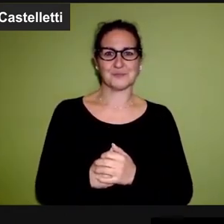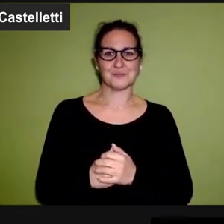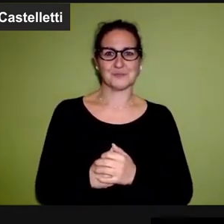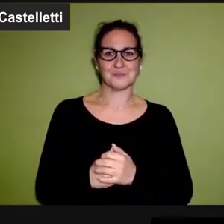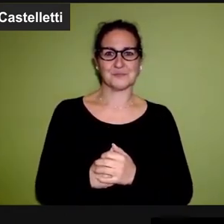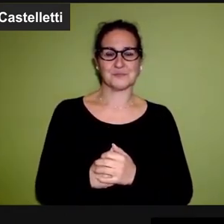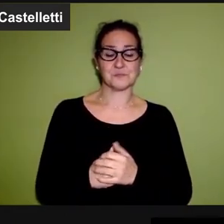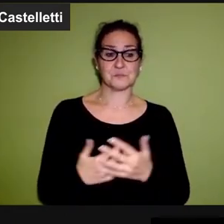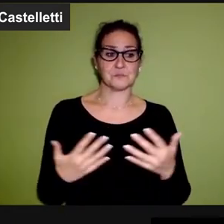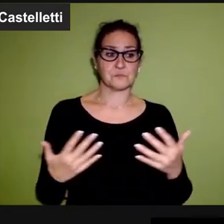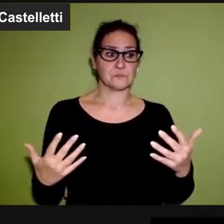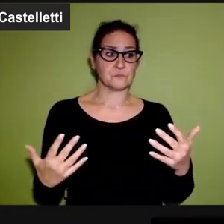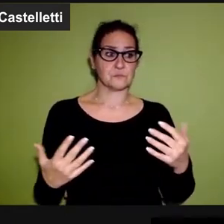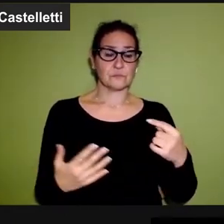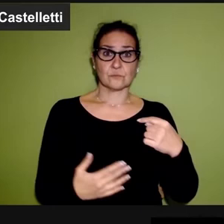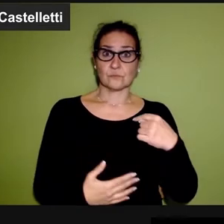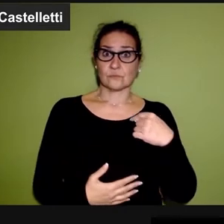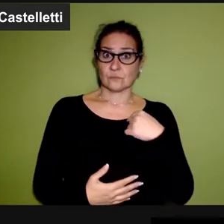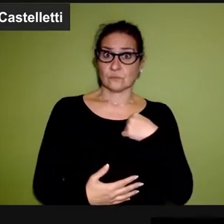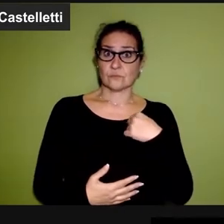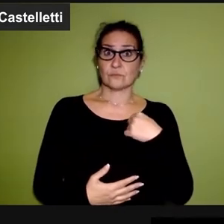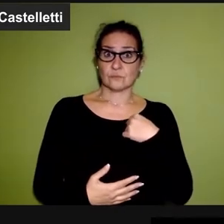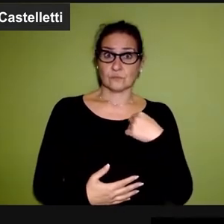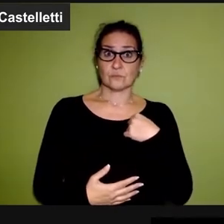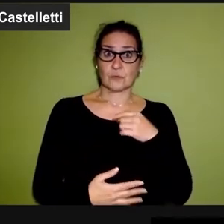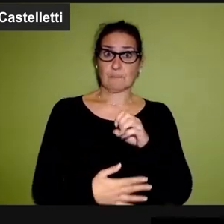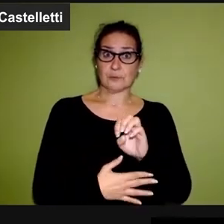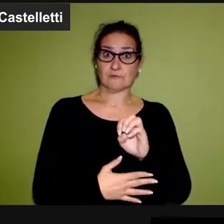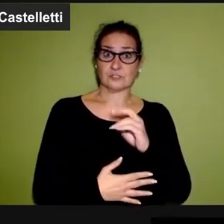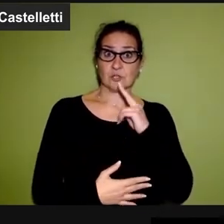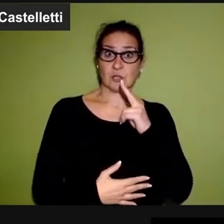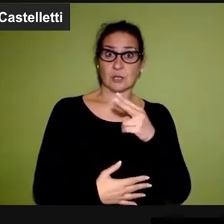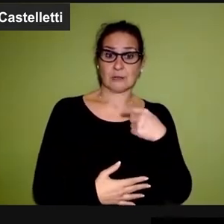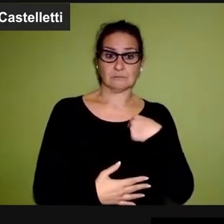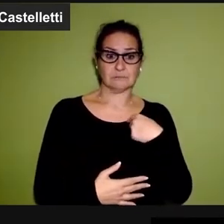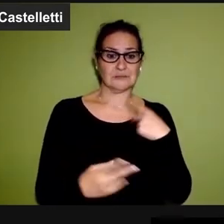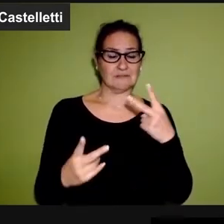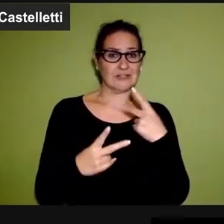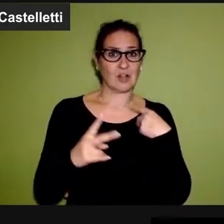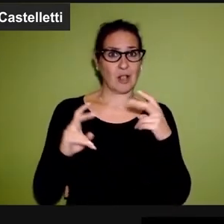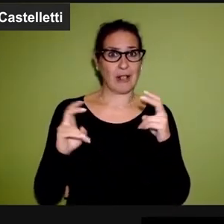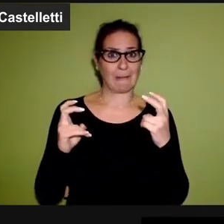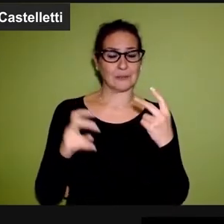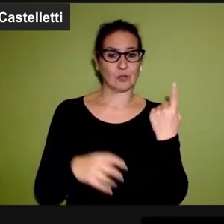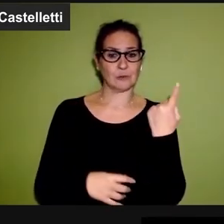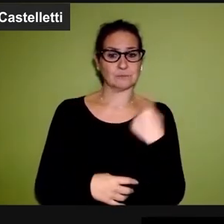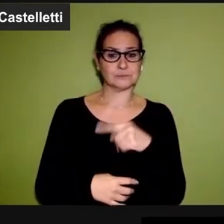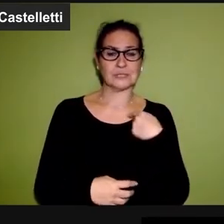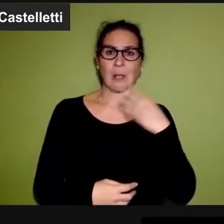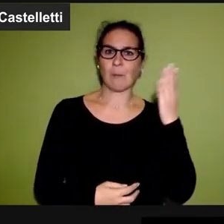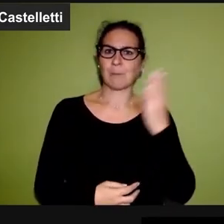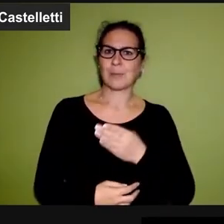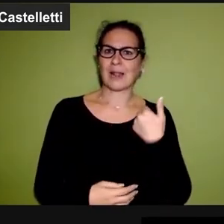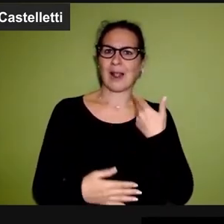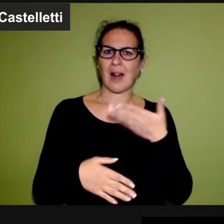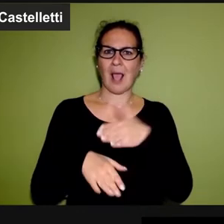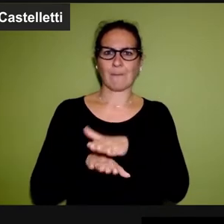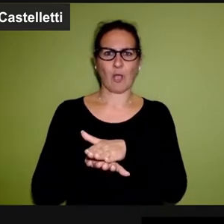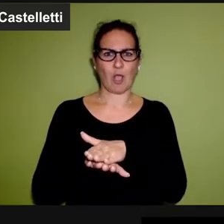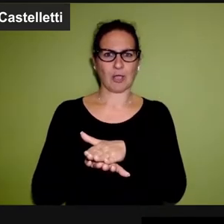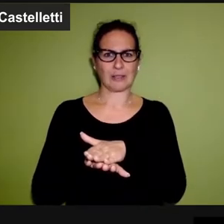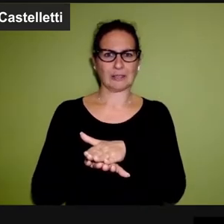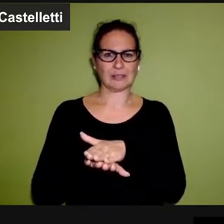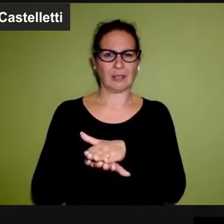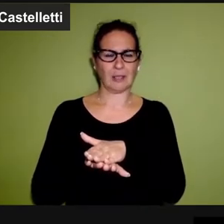Io ho dedicato un intero capitolo alla pena di morte così come era